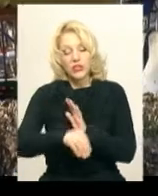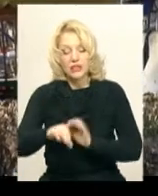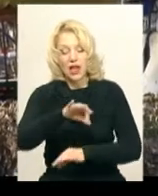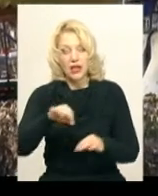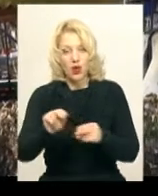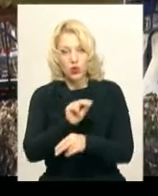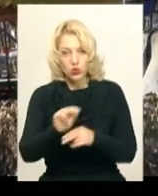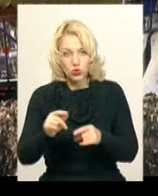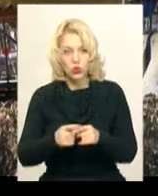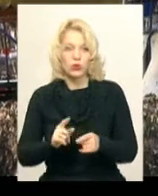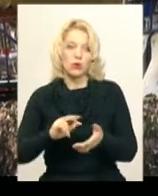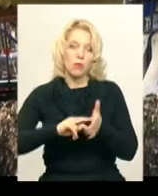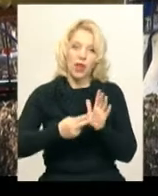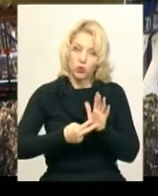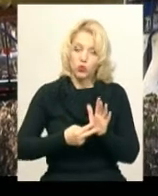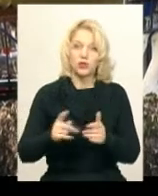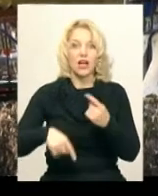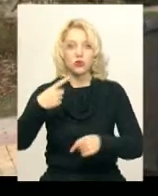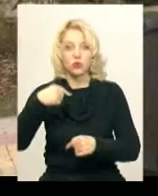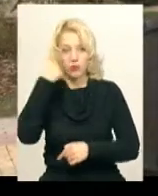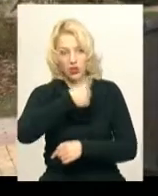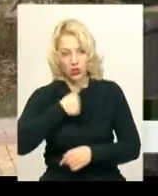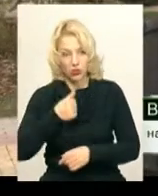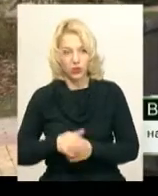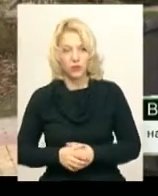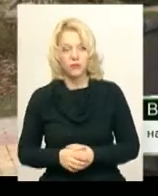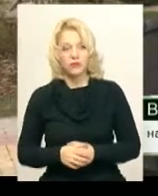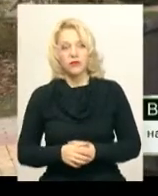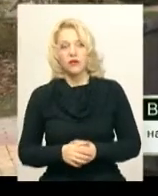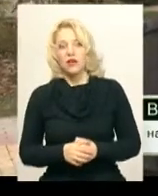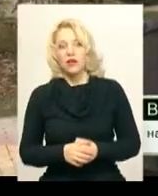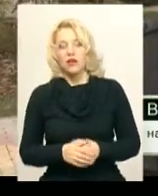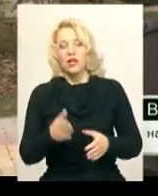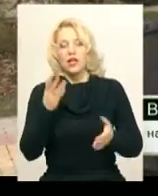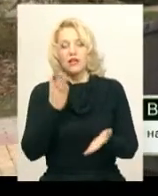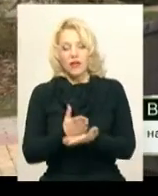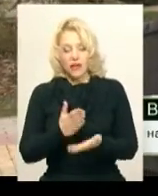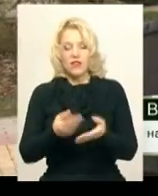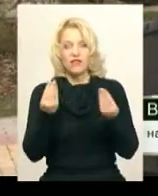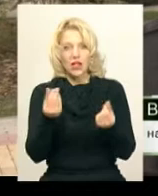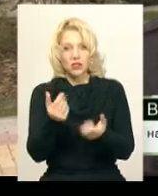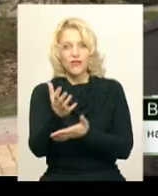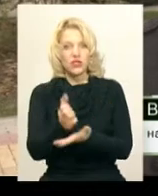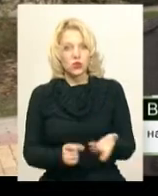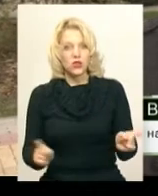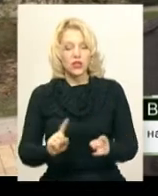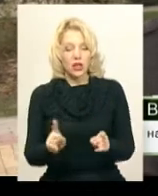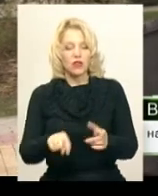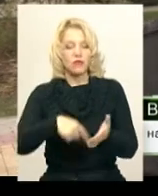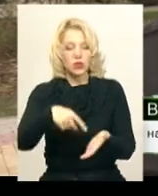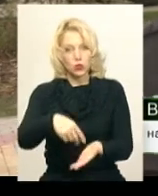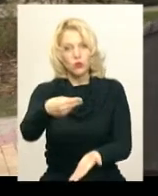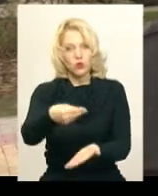планують приступити наступного року, каже Василь Новачок. В межу тих наявних фінансових ресурсів, які будуть у міського